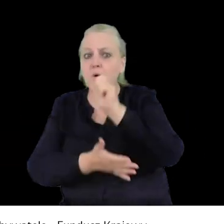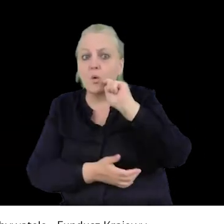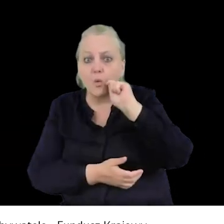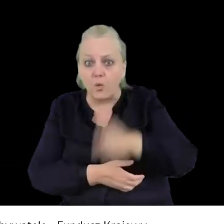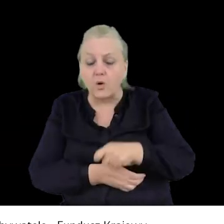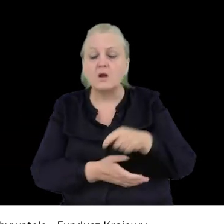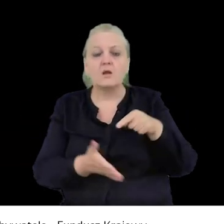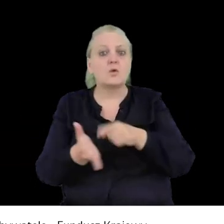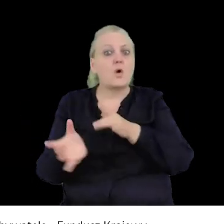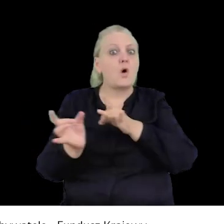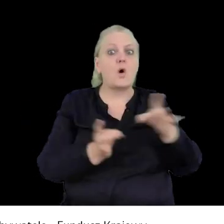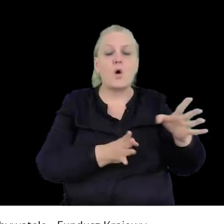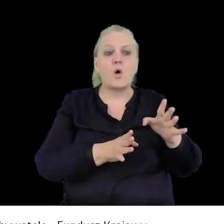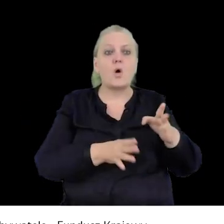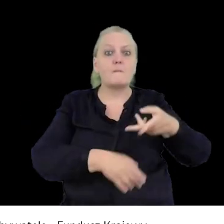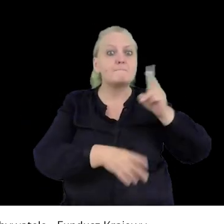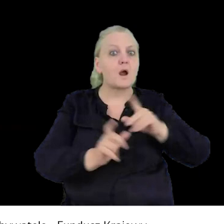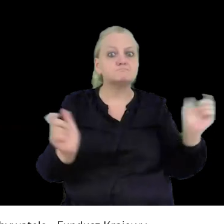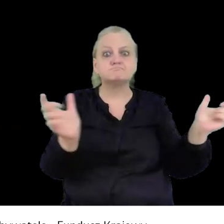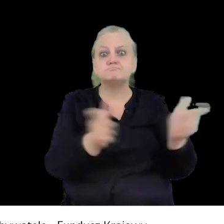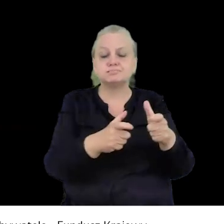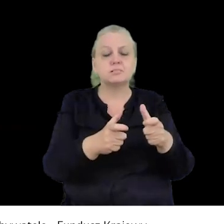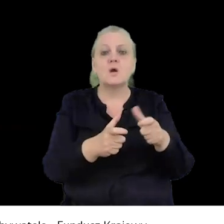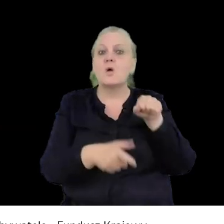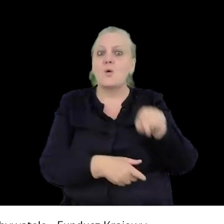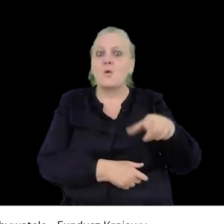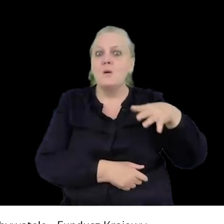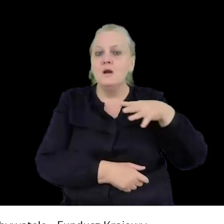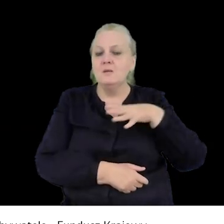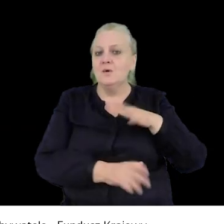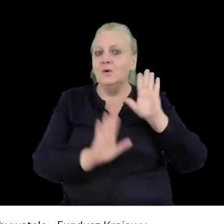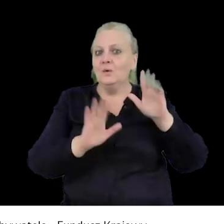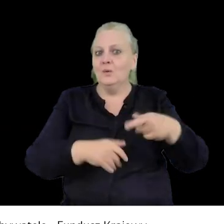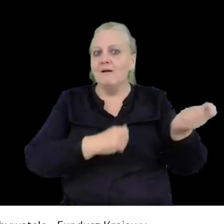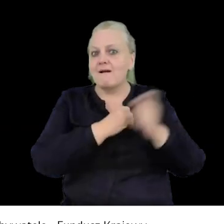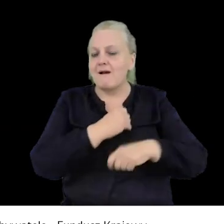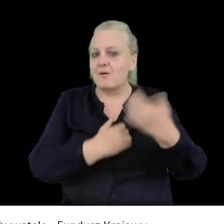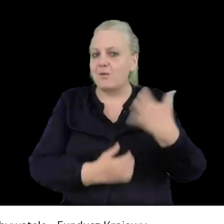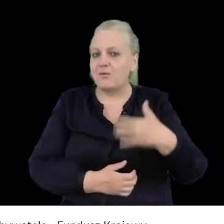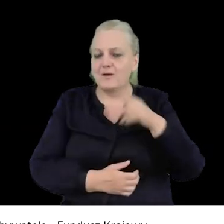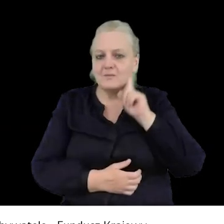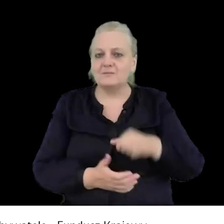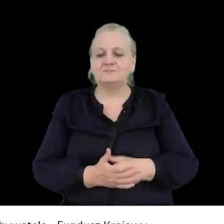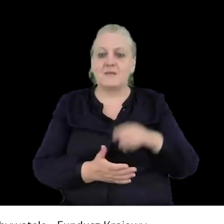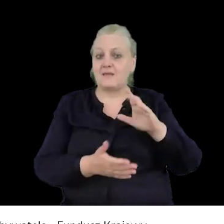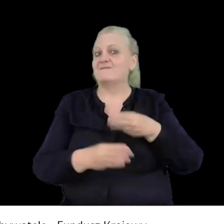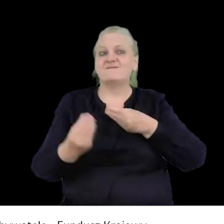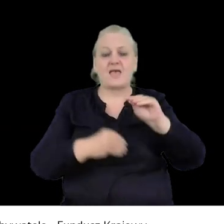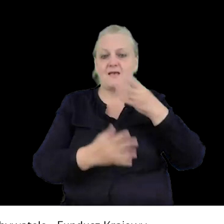to natychmiast był zagraniony przez służby i spotkały go różnego typu sankcje, najczęściej po sprawie niewolności.